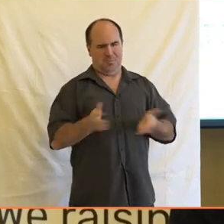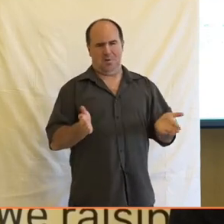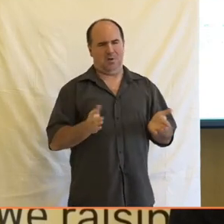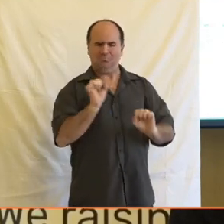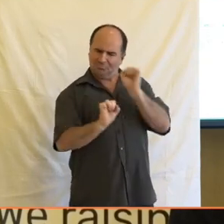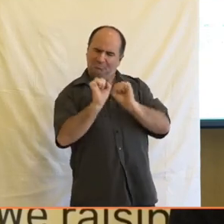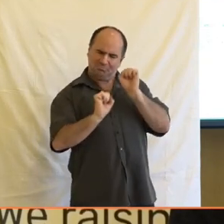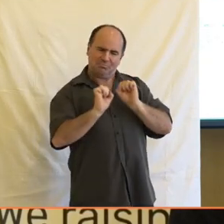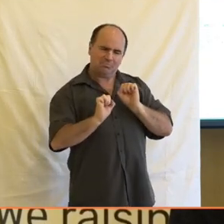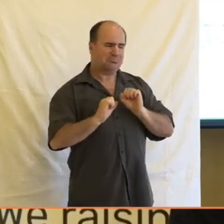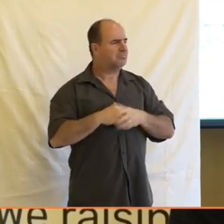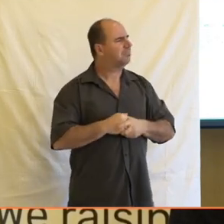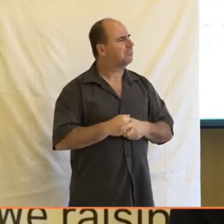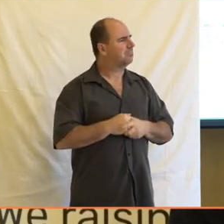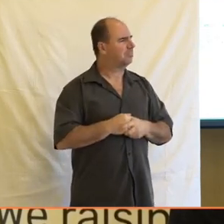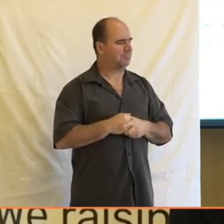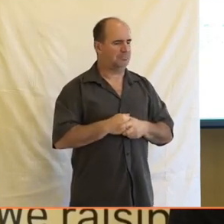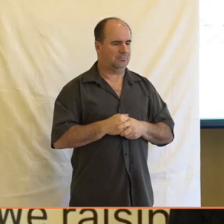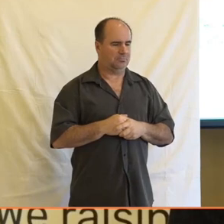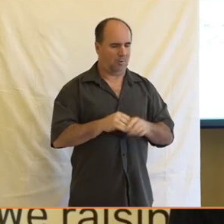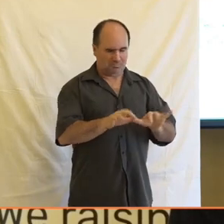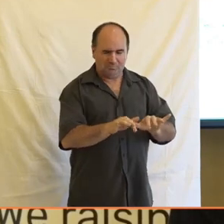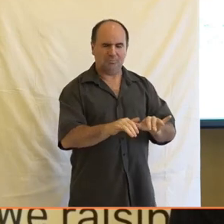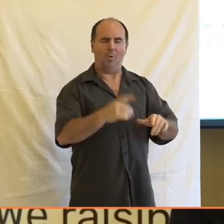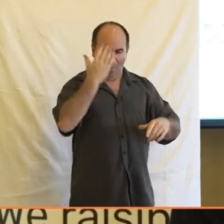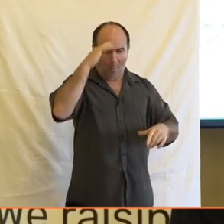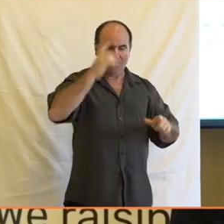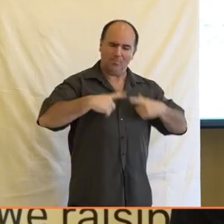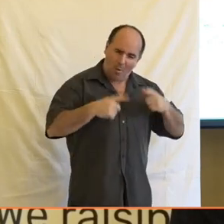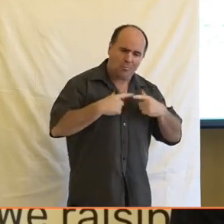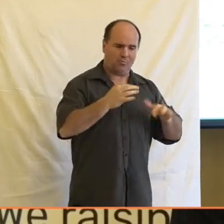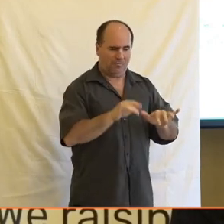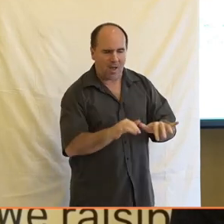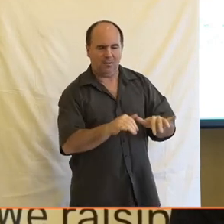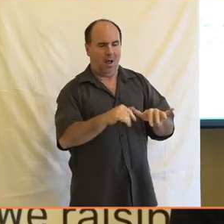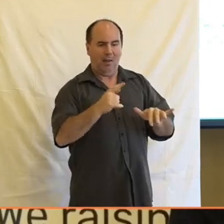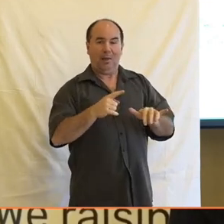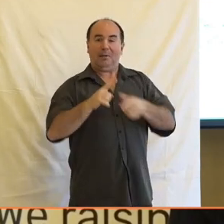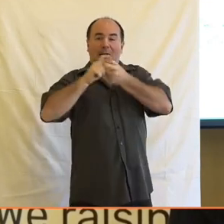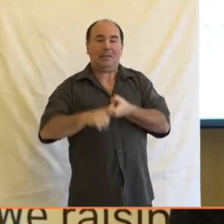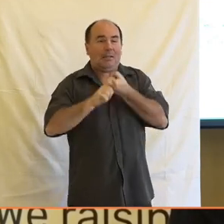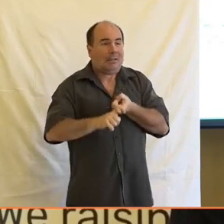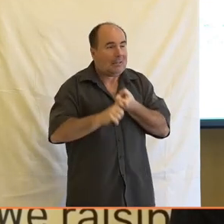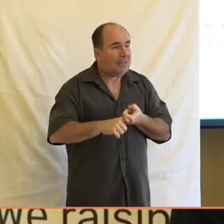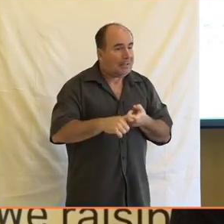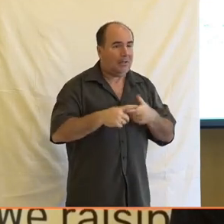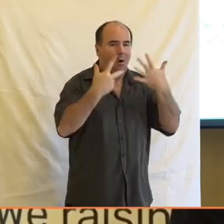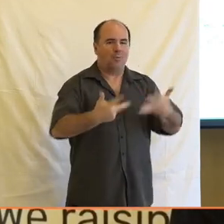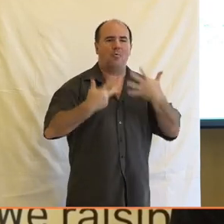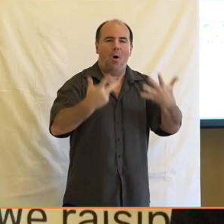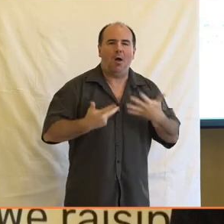uchovávají tu jednu nohu z kruhu ven, to znamená, že vnímají, že asi nebude dobré sedět u toho třeba 8 hodin v kuse,